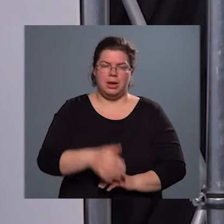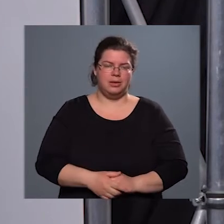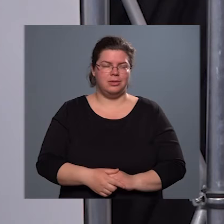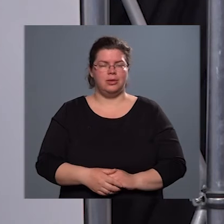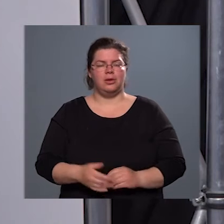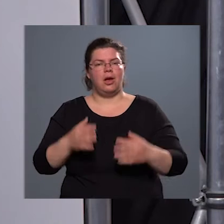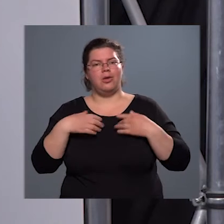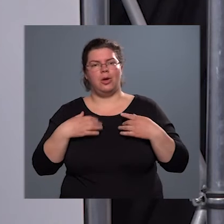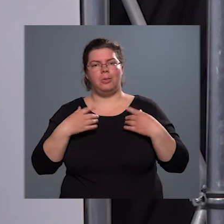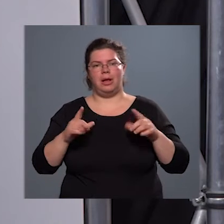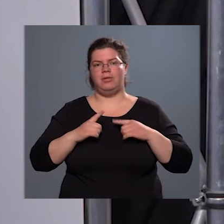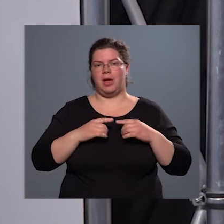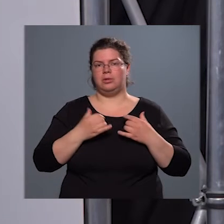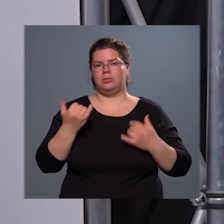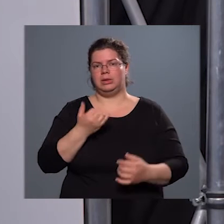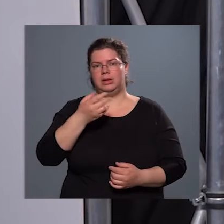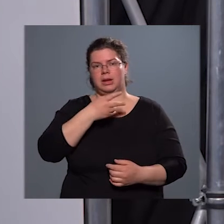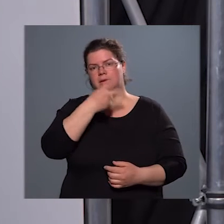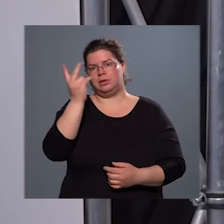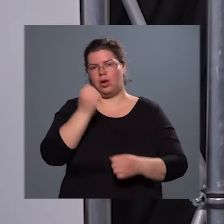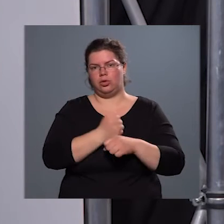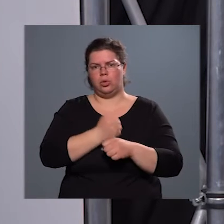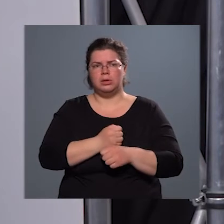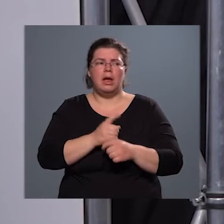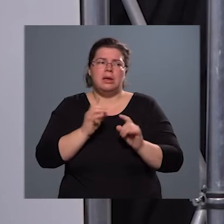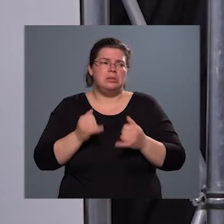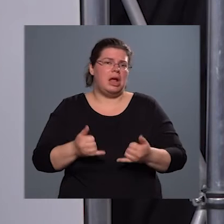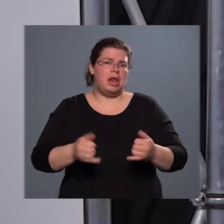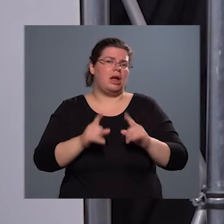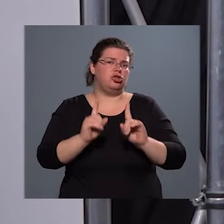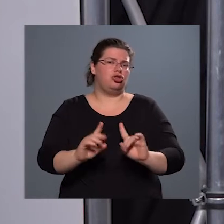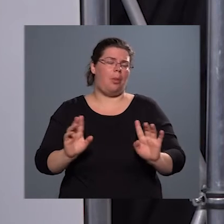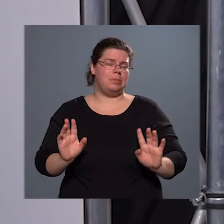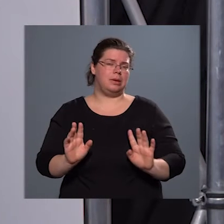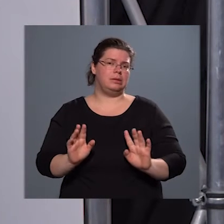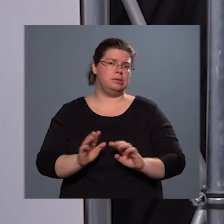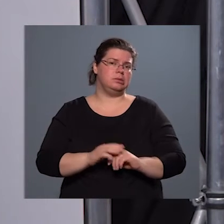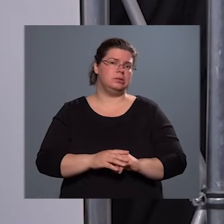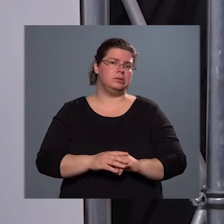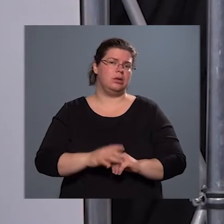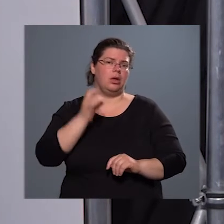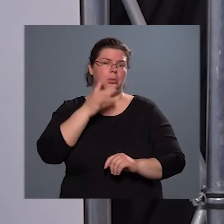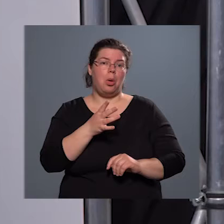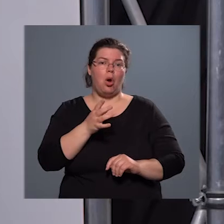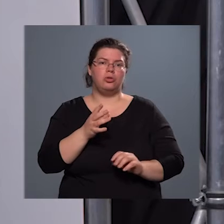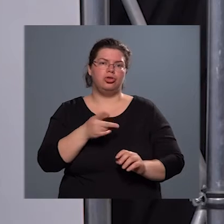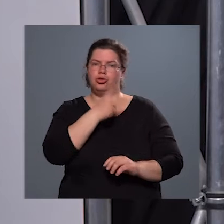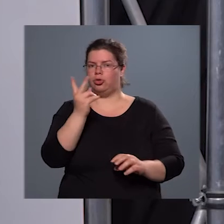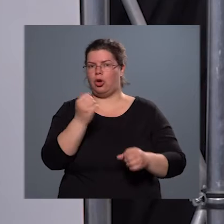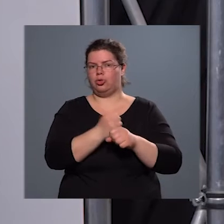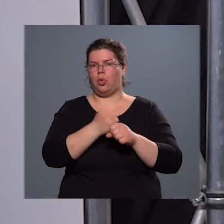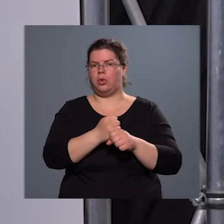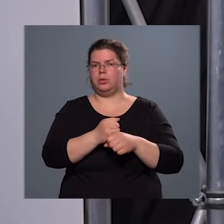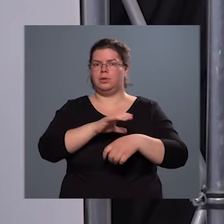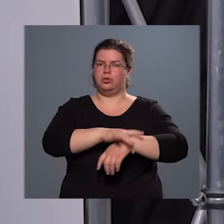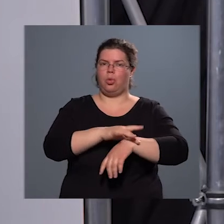mi erőmmel várunk mindig szakdolgozót, de jelen pillanatban is egy stabil Bajcsis szakdolgozói és